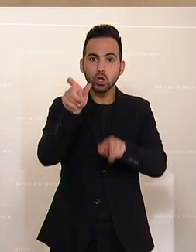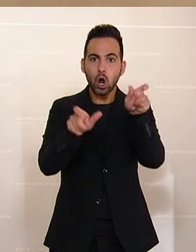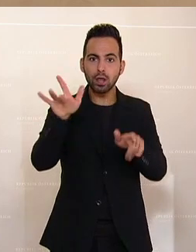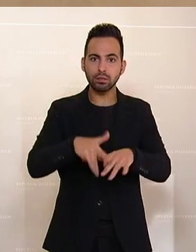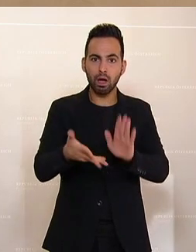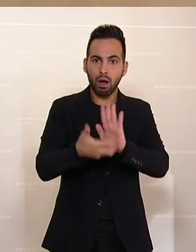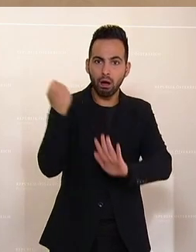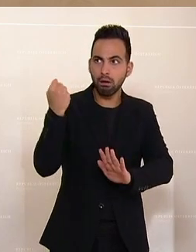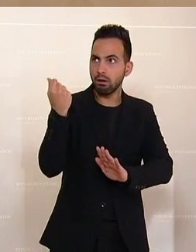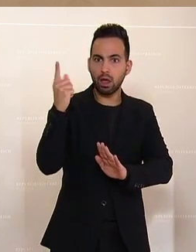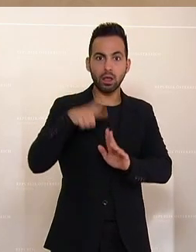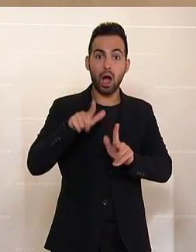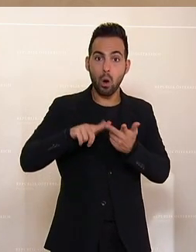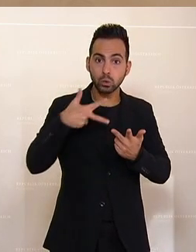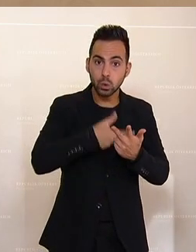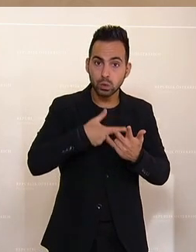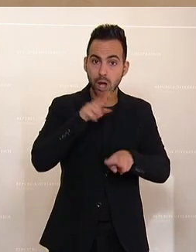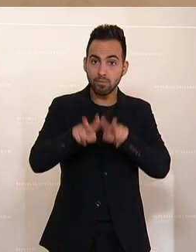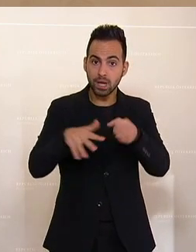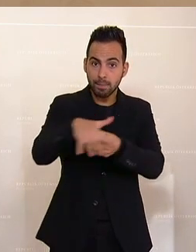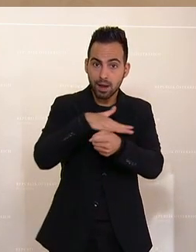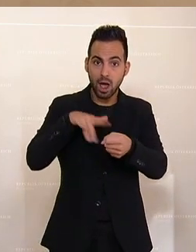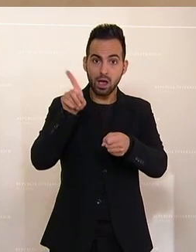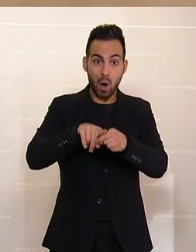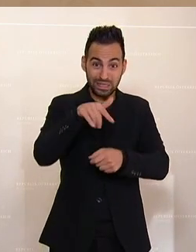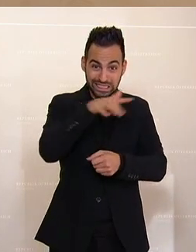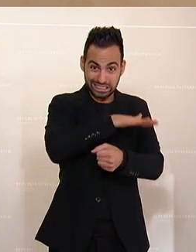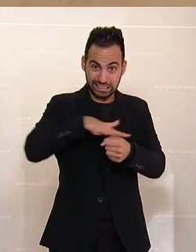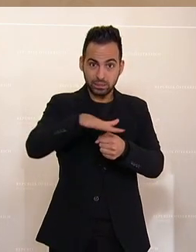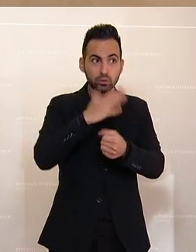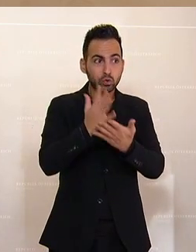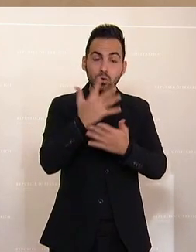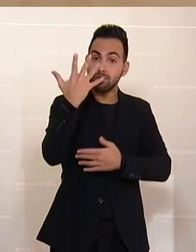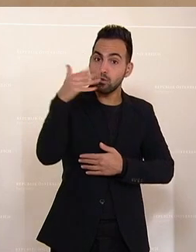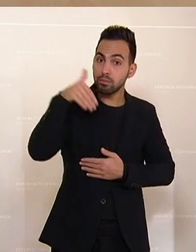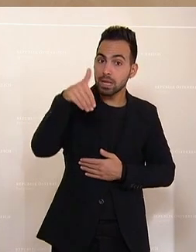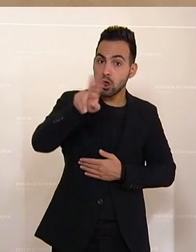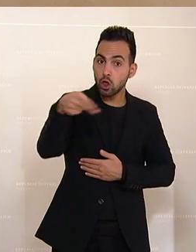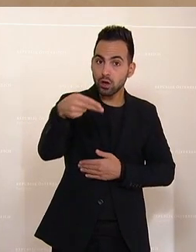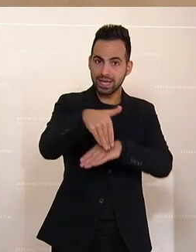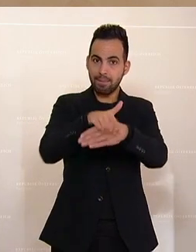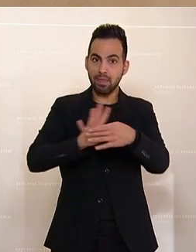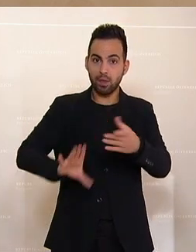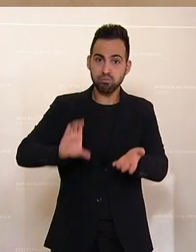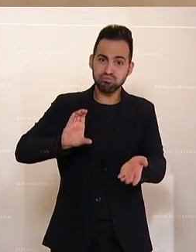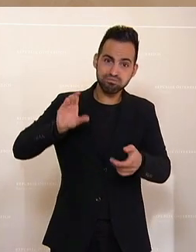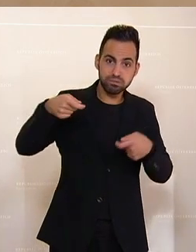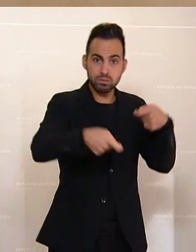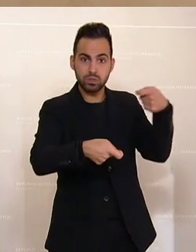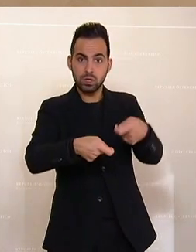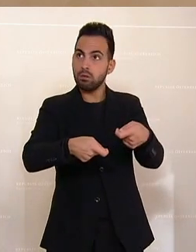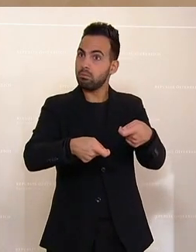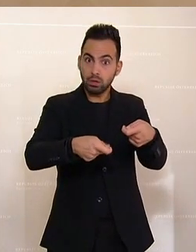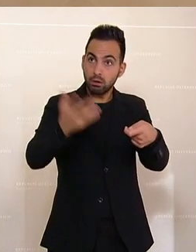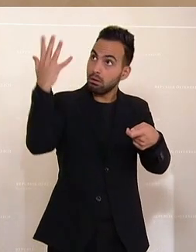die finanzieren mit im Sozial- und Pflegebereich. Und allein in diesem Bereich sind es fast 5 Milliarden Euro, die die Gemeinden ausgeben. Und da fehlen